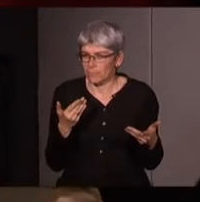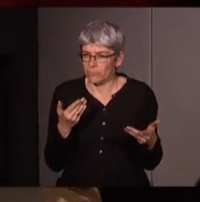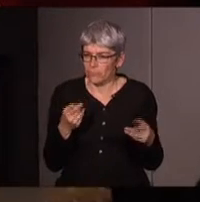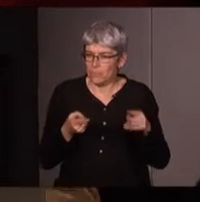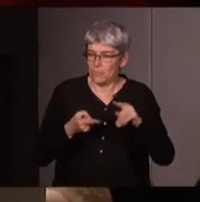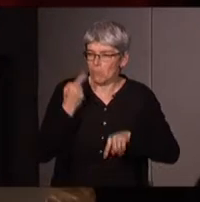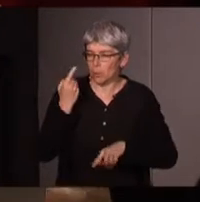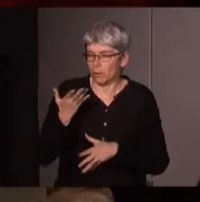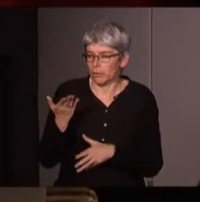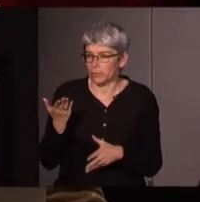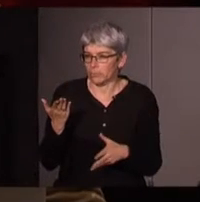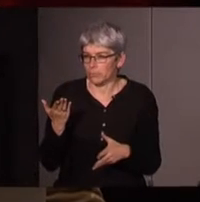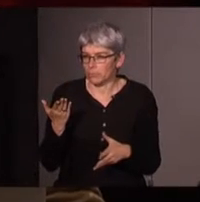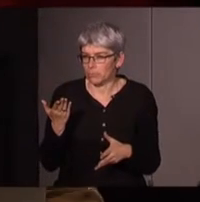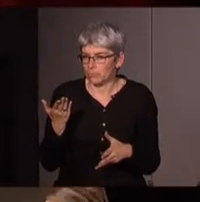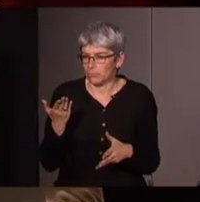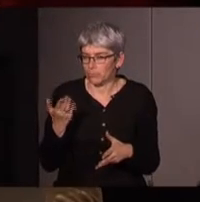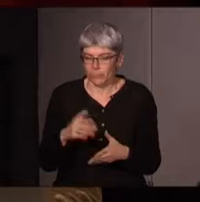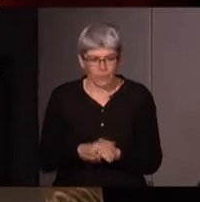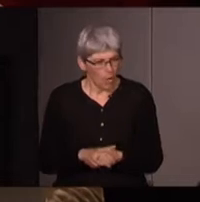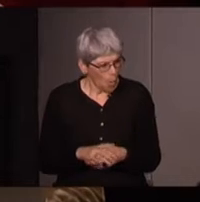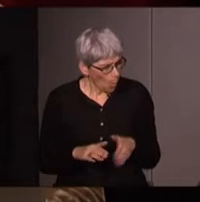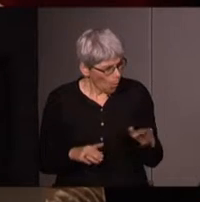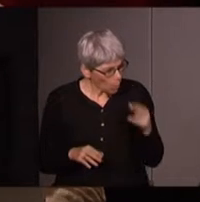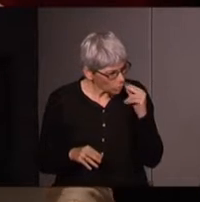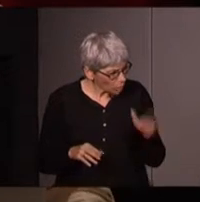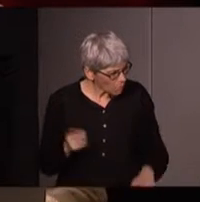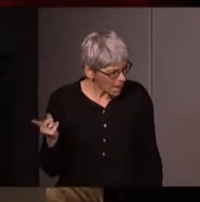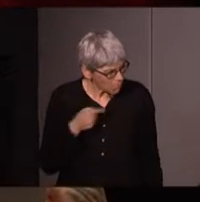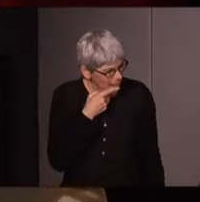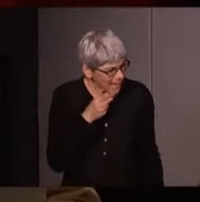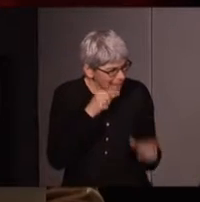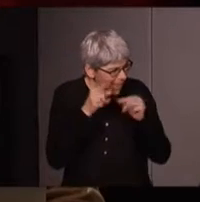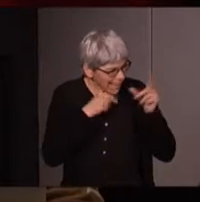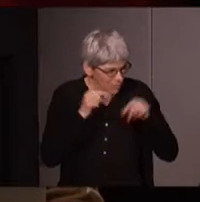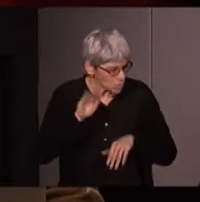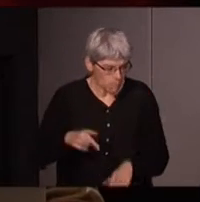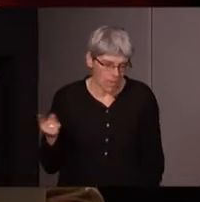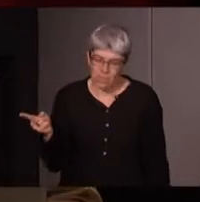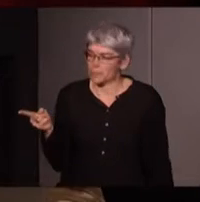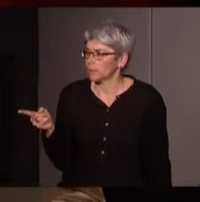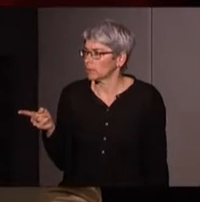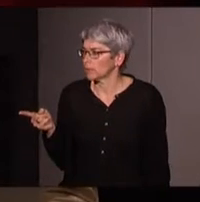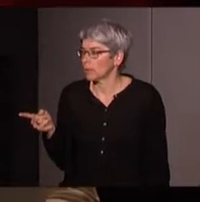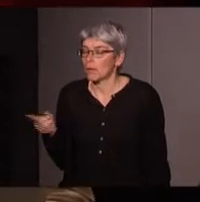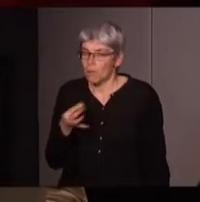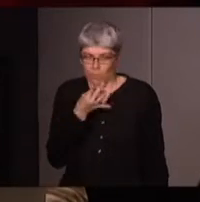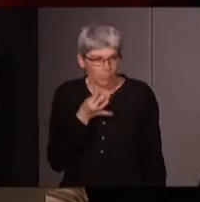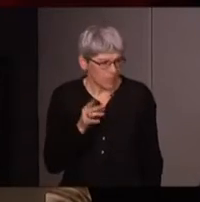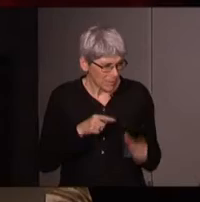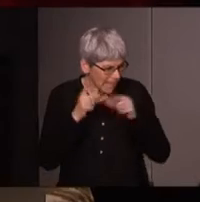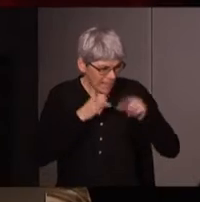essentielle pour tout ce que nous sommes en train de dire et j'en profite parce que je vais me taire après pour signaler